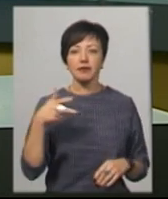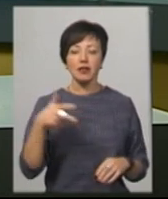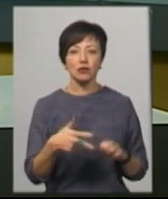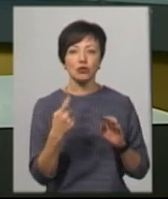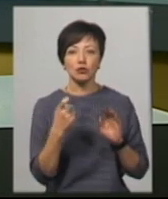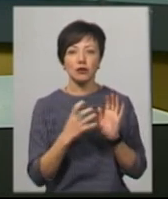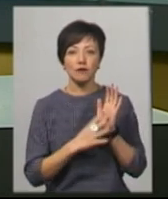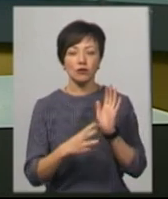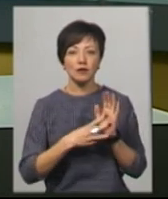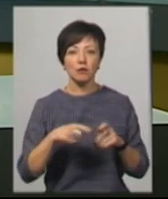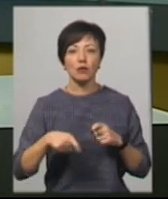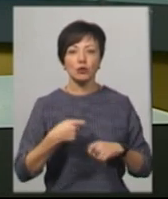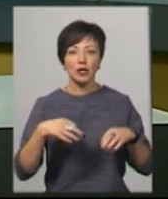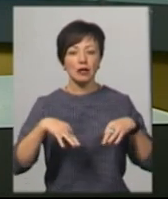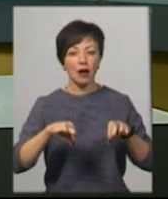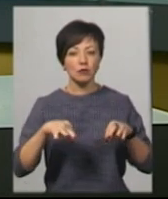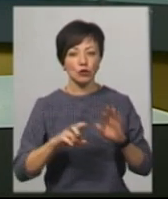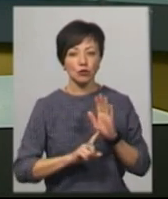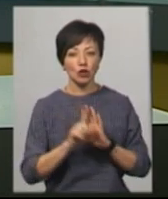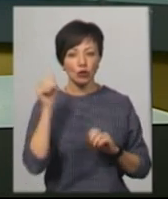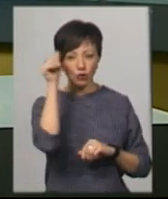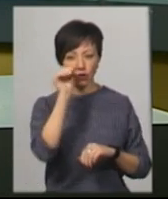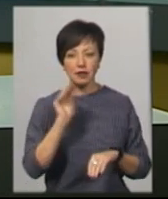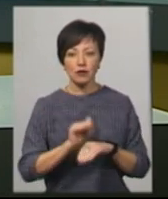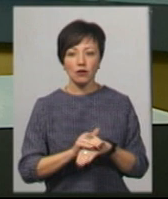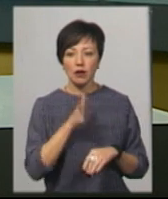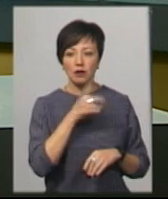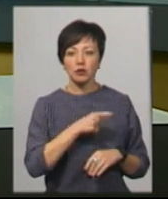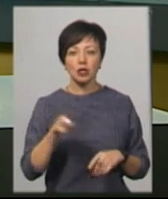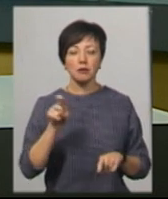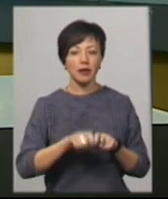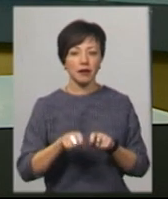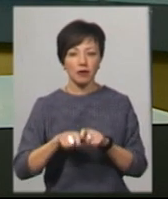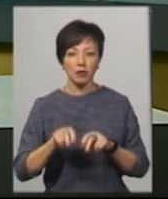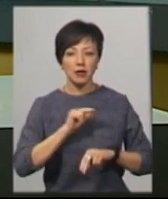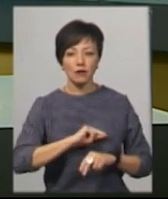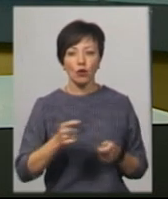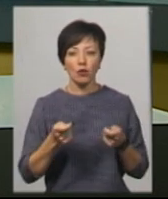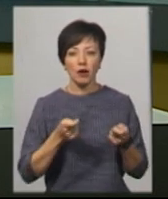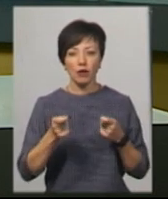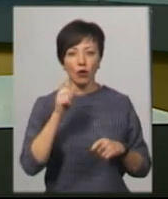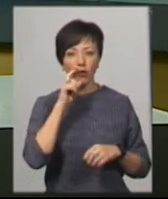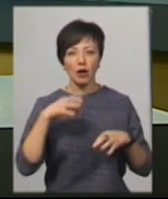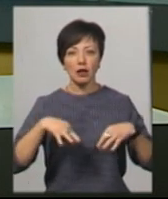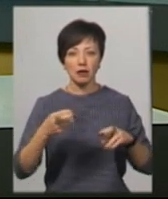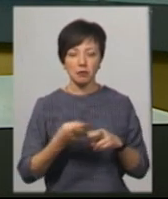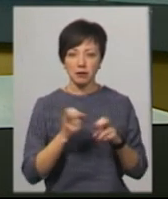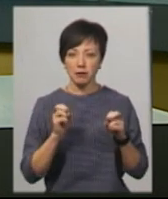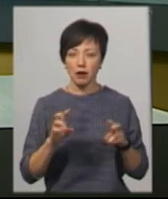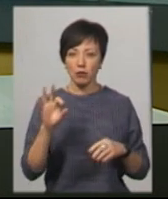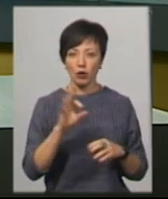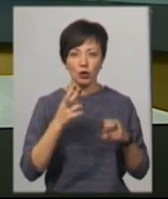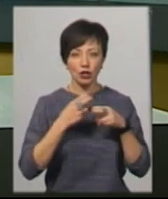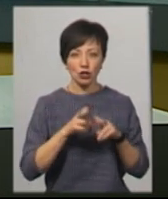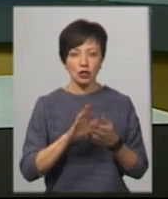3198 порушень транспорту від початку року зафіксували під час перевірок працівників управління Укртрансбезпеки. Йдеться про